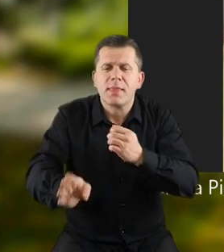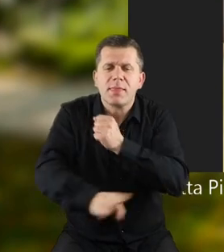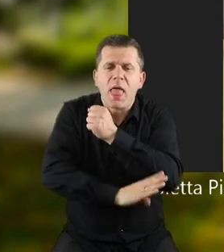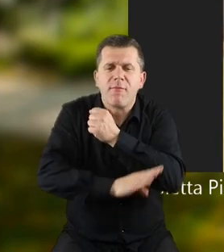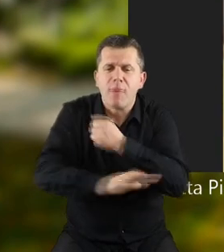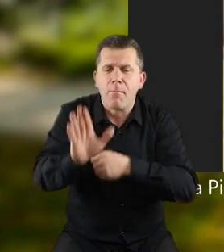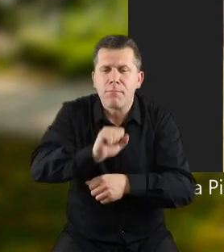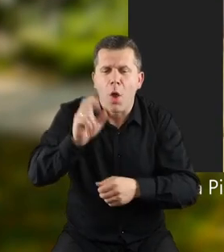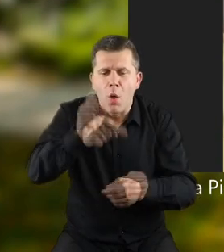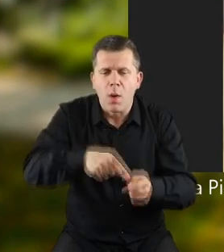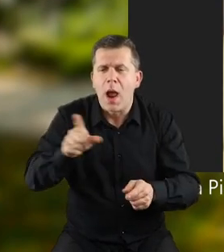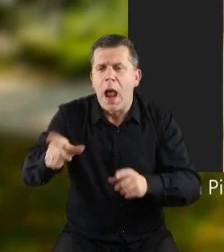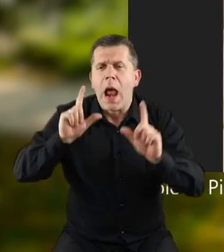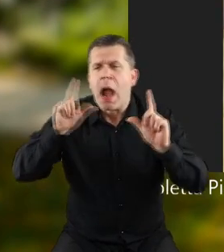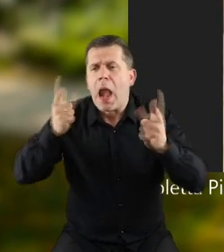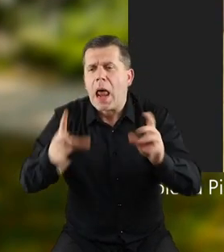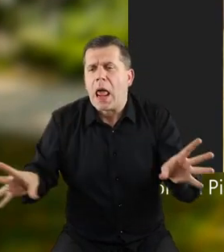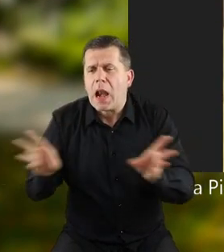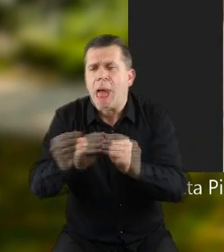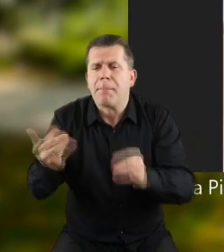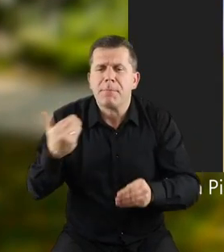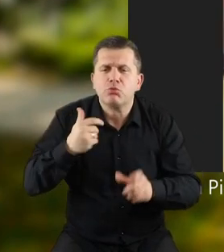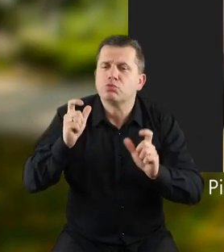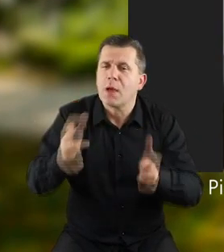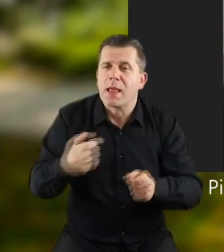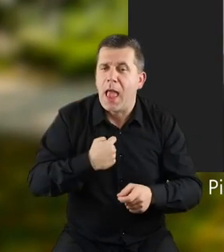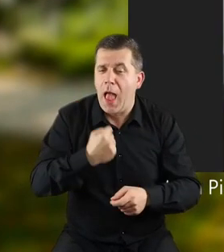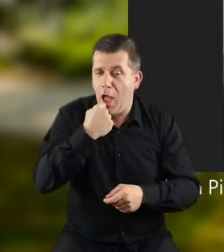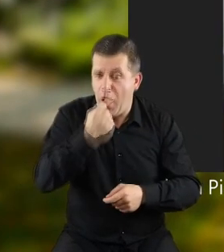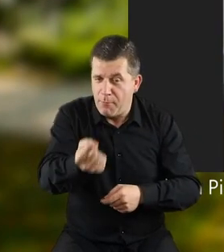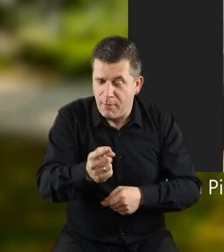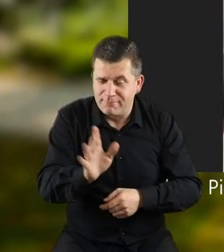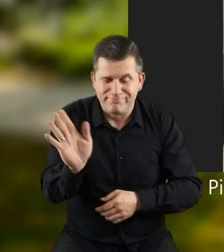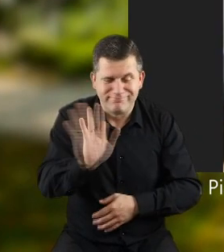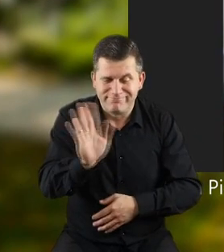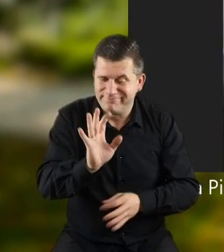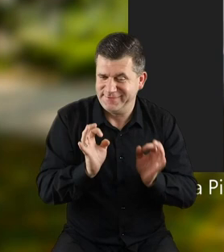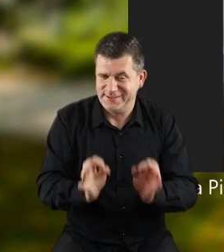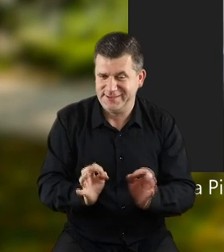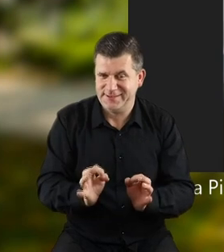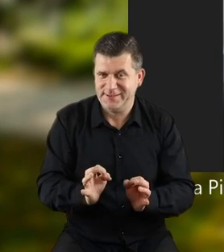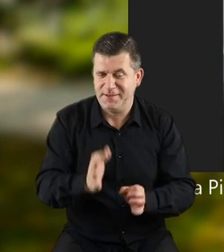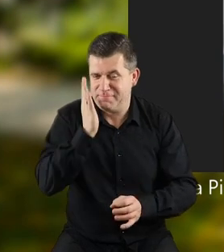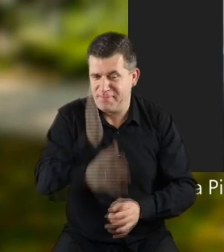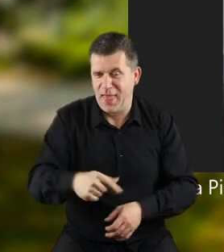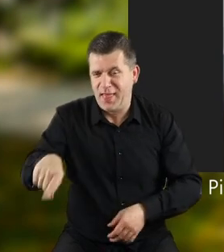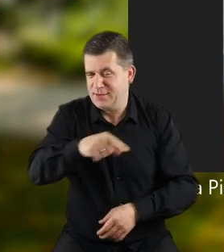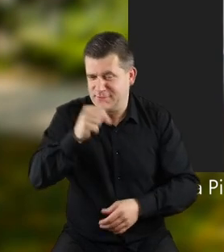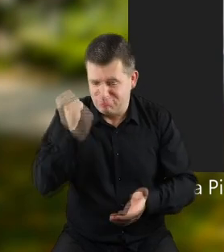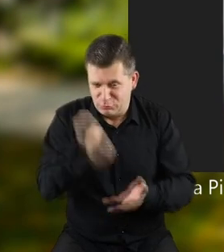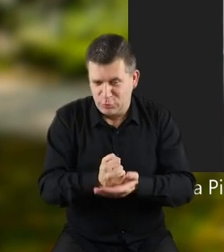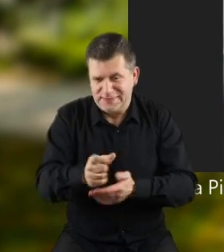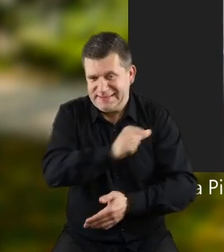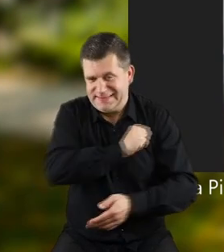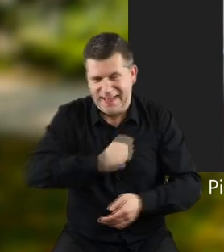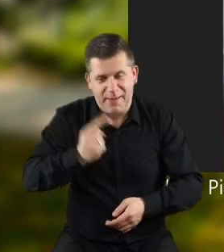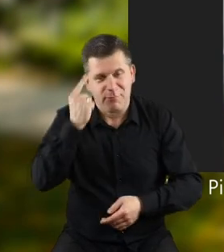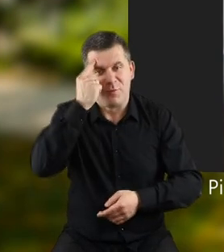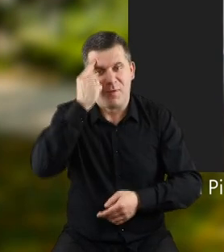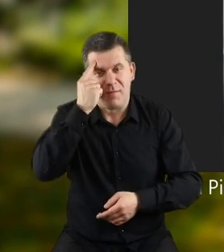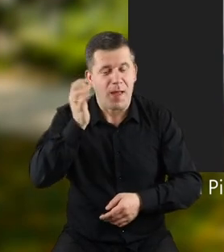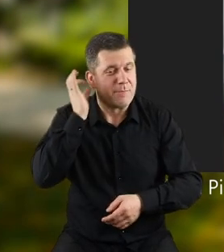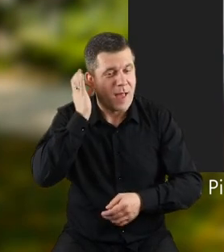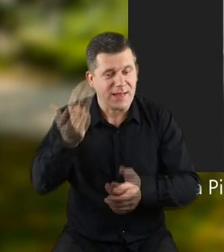drewnianym bąkiem? Co to była za laleczka, która była z nimi? Ja wam tego nie opowiem już dzisiaj. Będziecie musieli dowiedzieć się